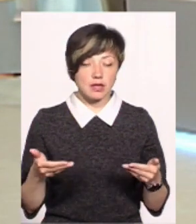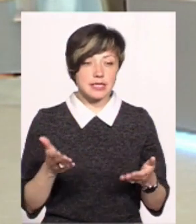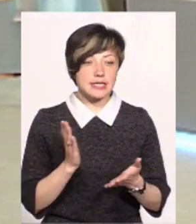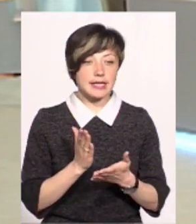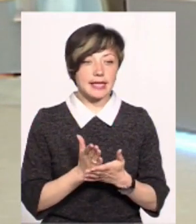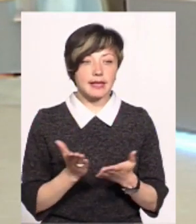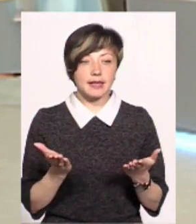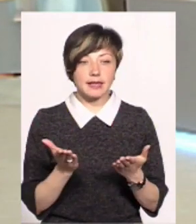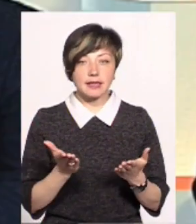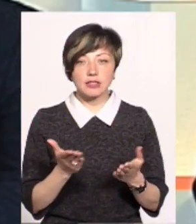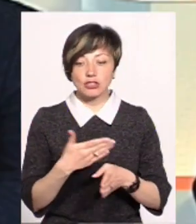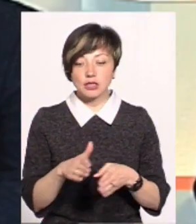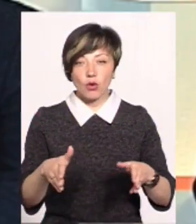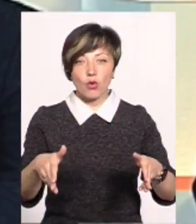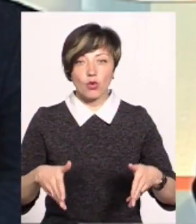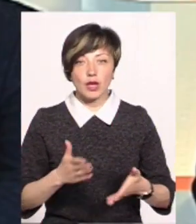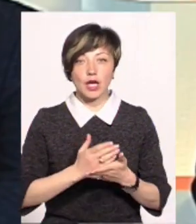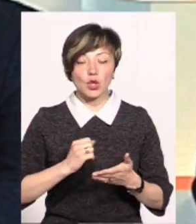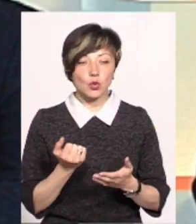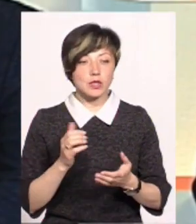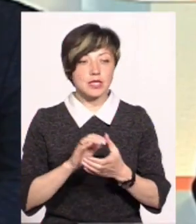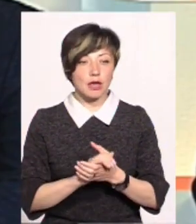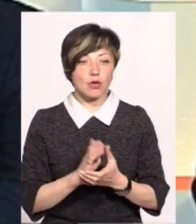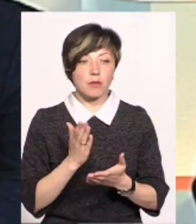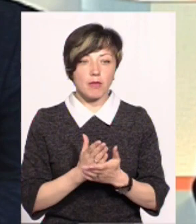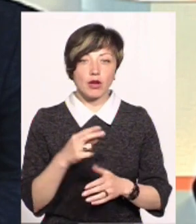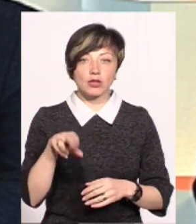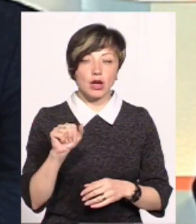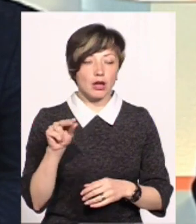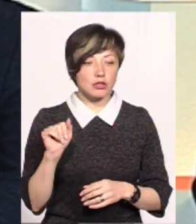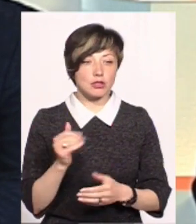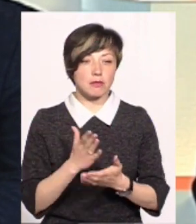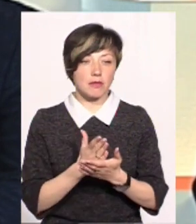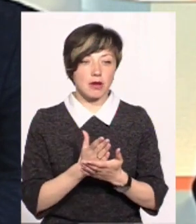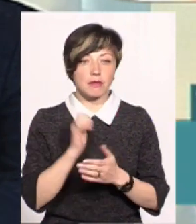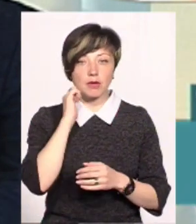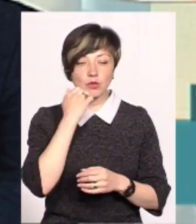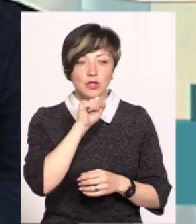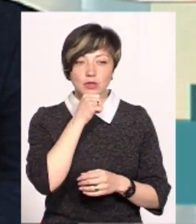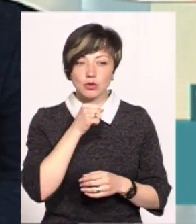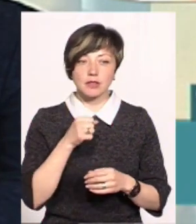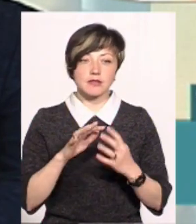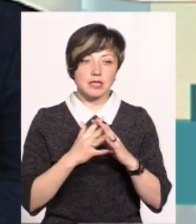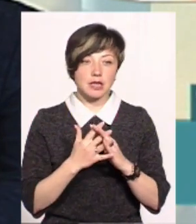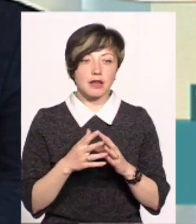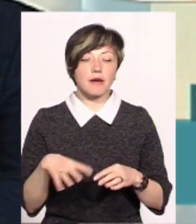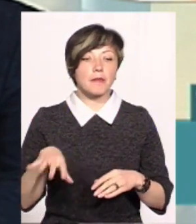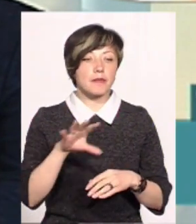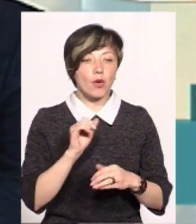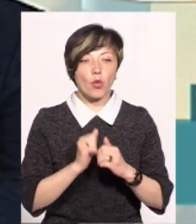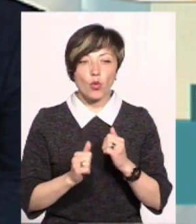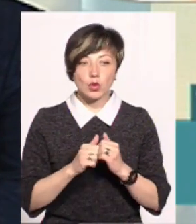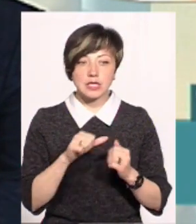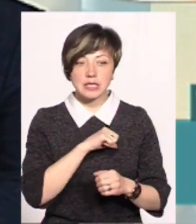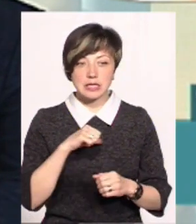є якийсь шматок городу, є друзі, є знайомі, які мають дачі, які мають бабусі, дідуся в селі. І практично